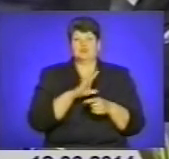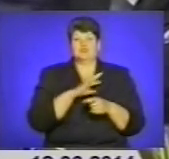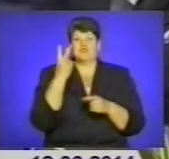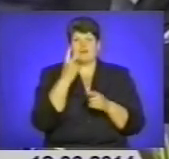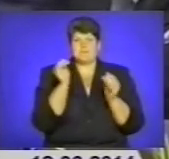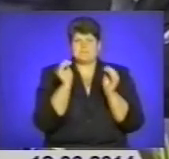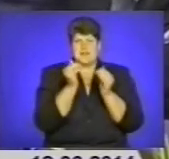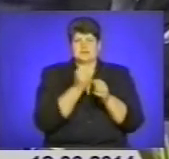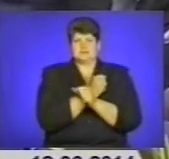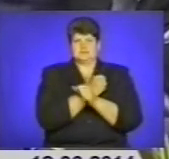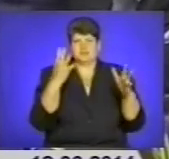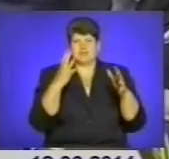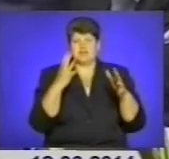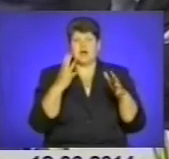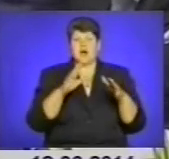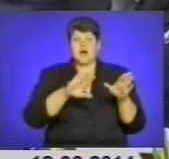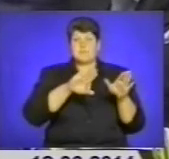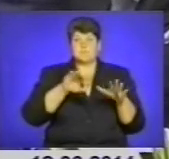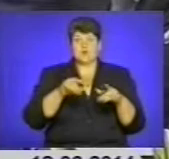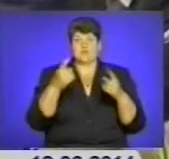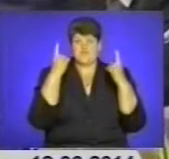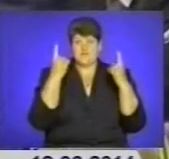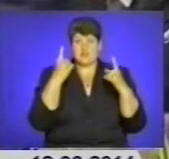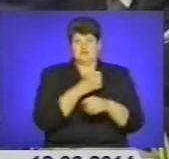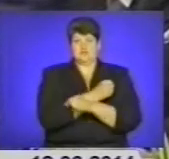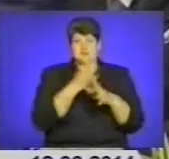короткі взриви і потім большой взрив.